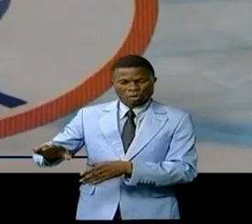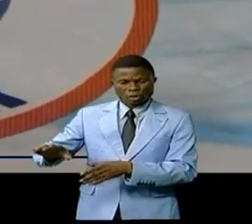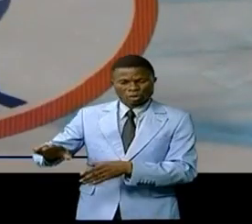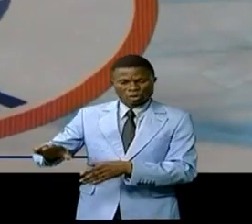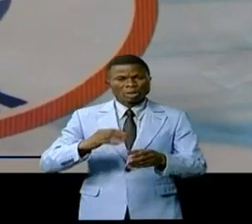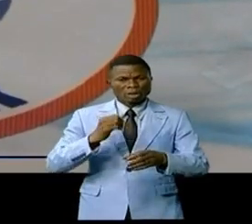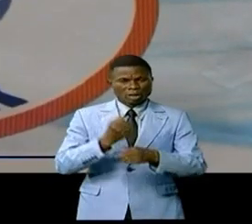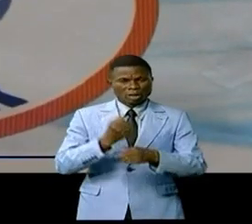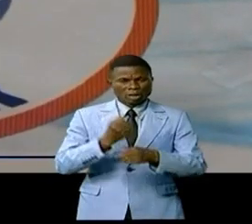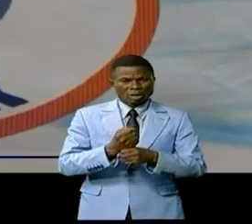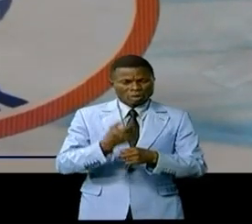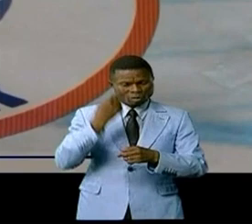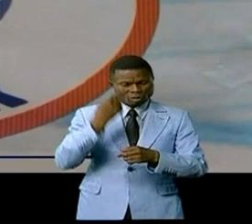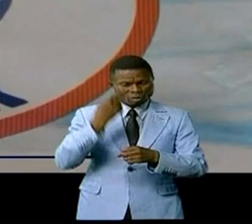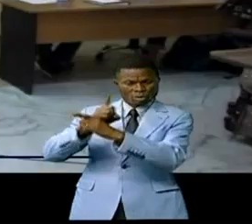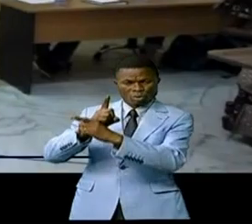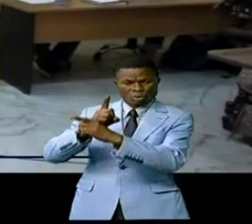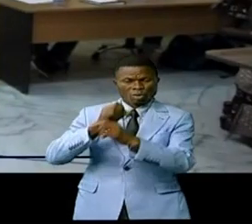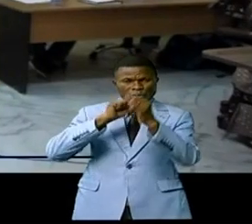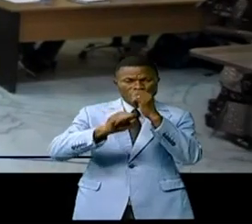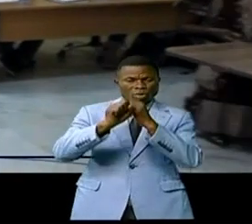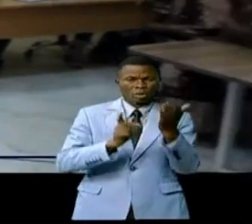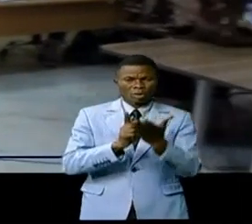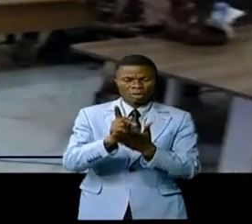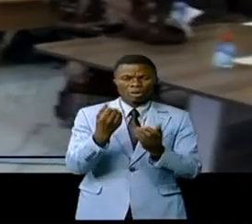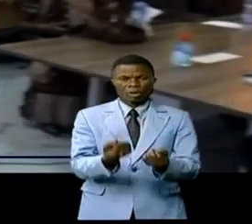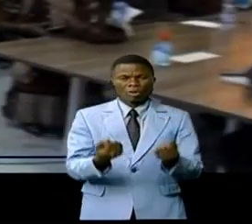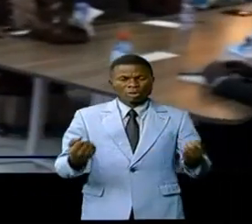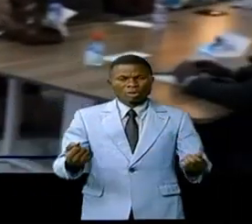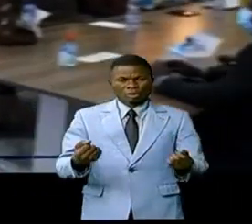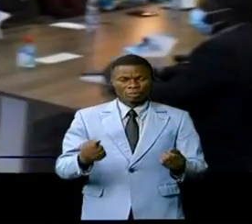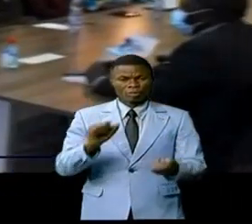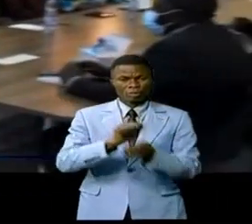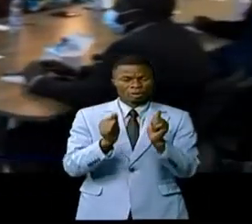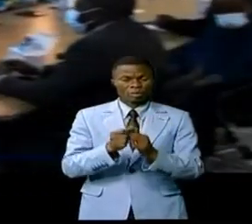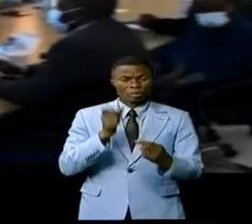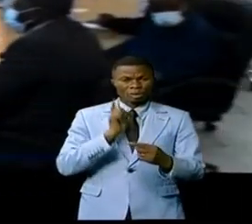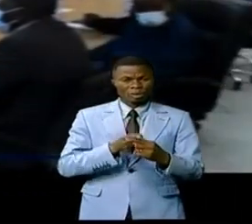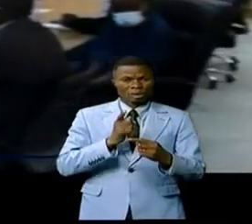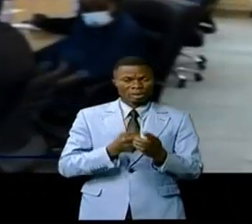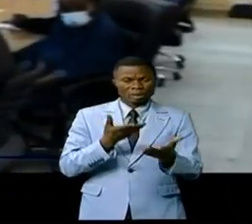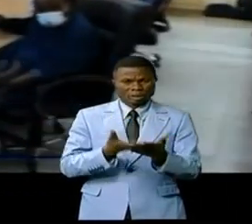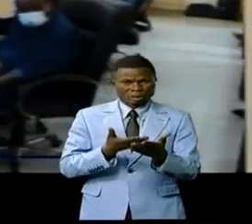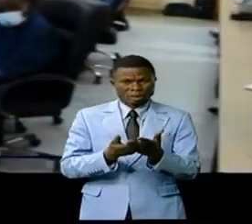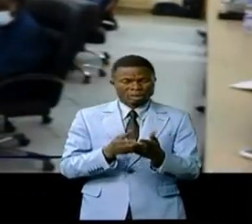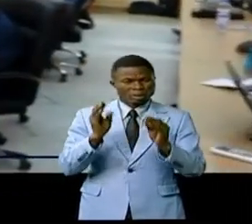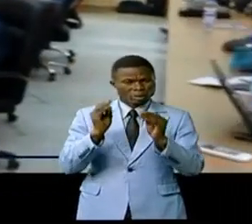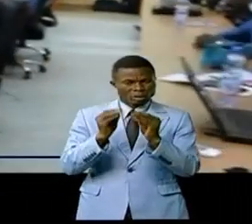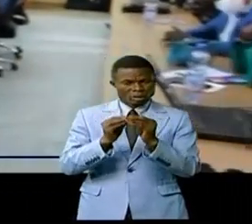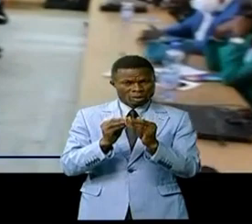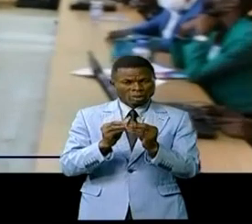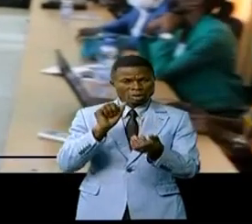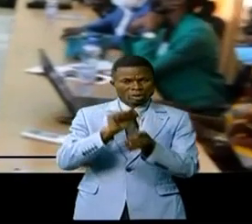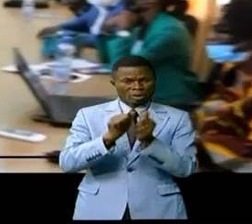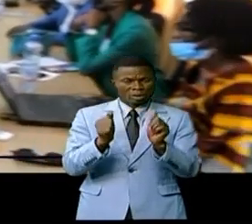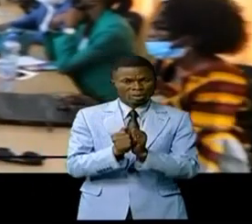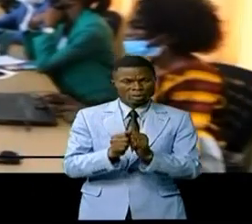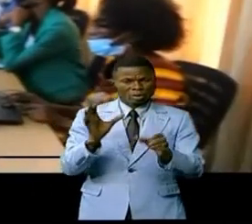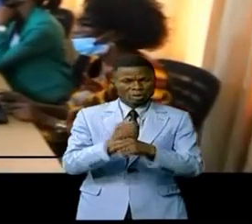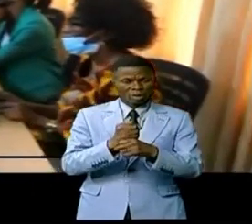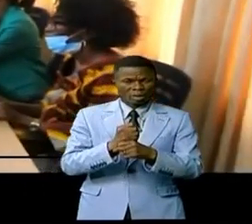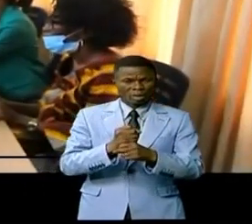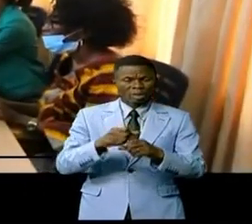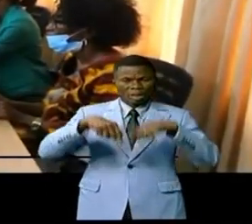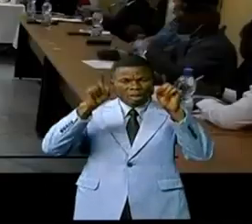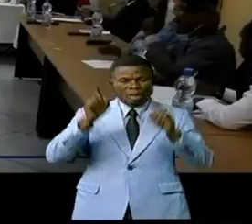œuvrant pour la protection et la promotion des droits de l'enfant en situation difficile était en réunion autour de la synthèse des activités